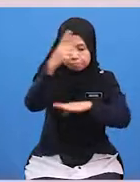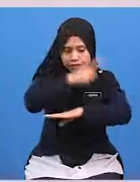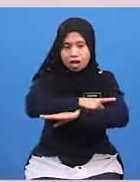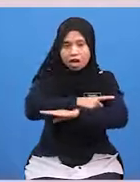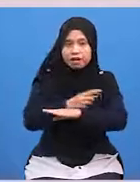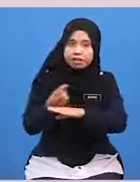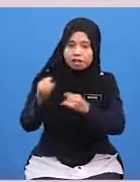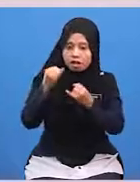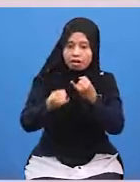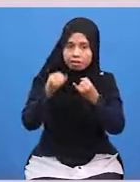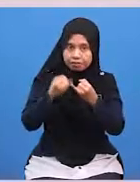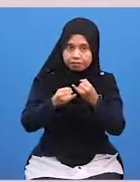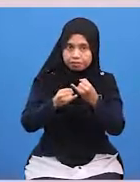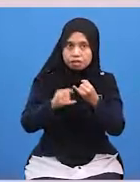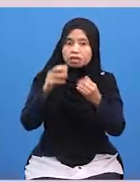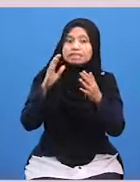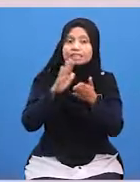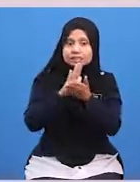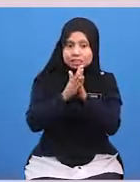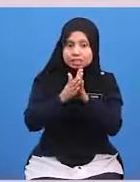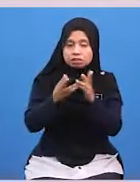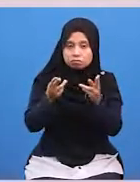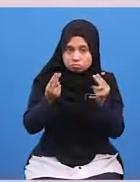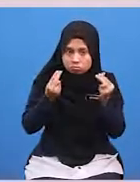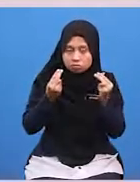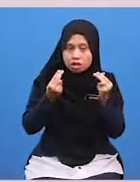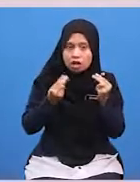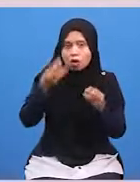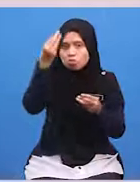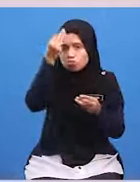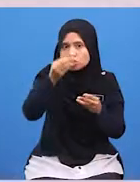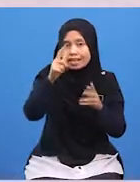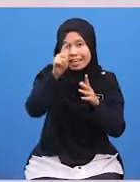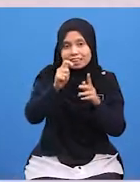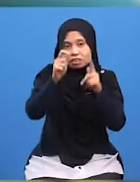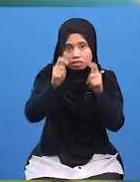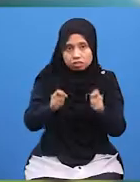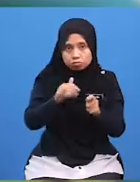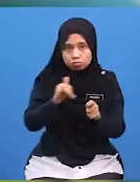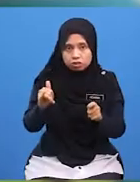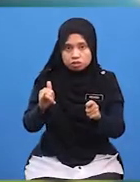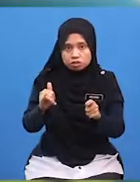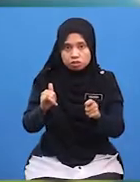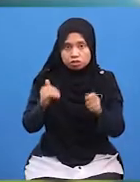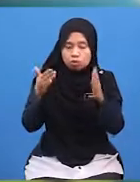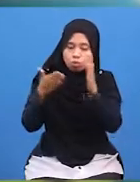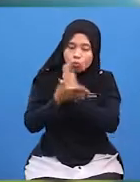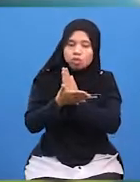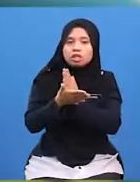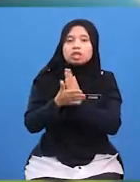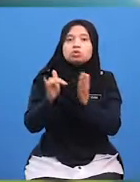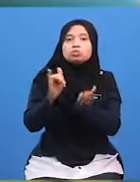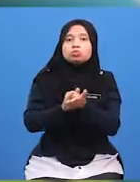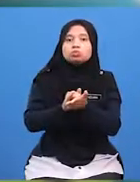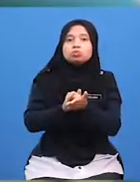Maka, hendaklah memuliakan tetamunya Oleh yang demikian,